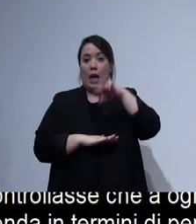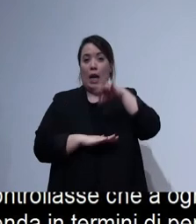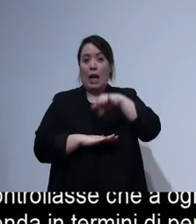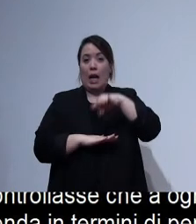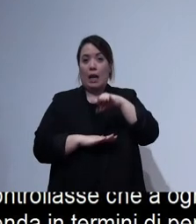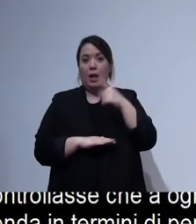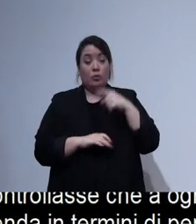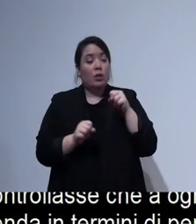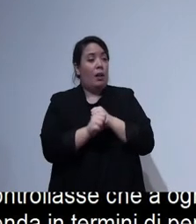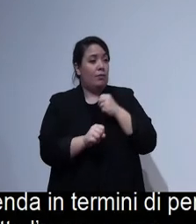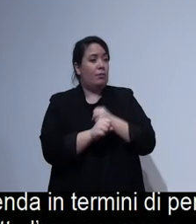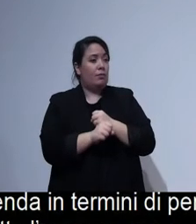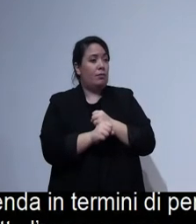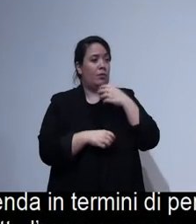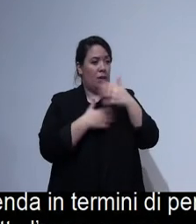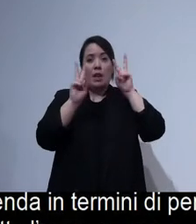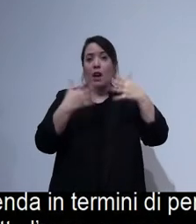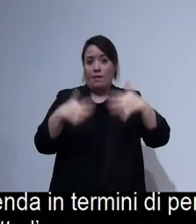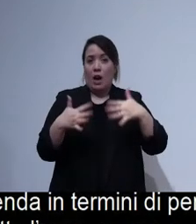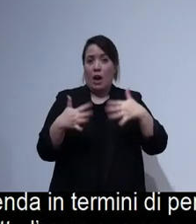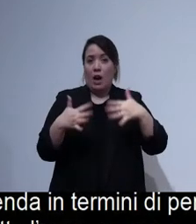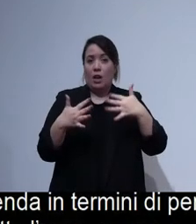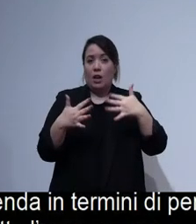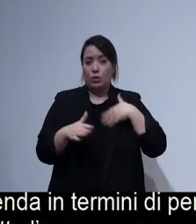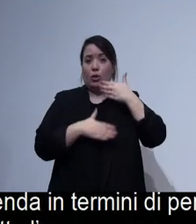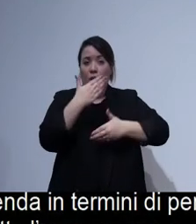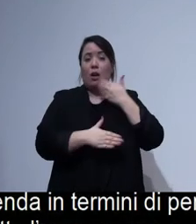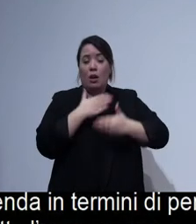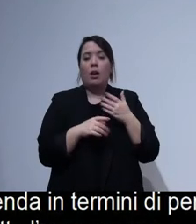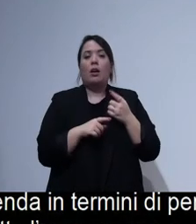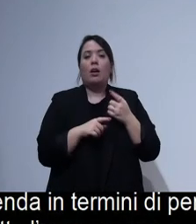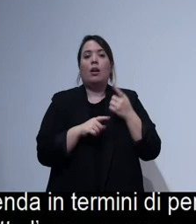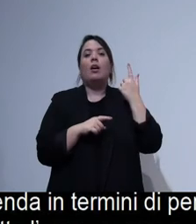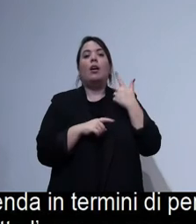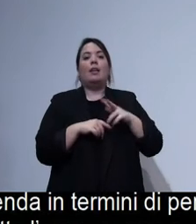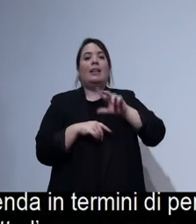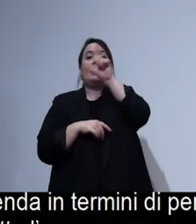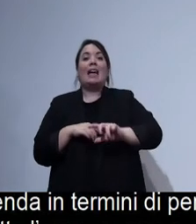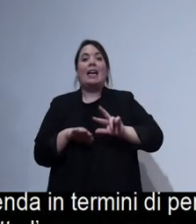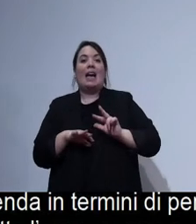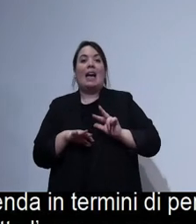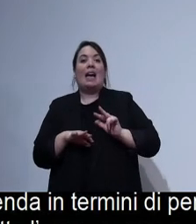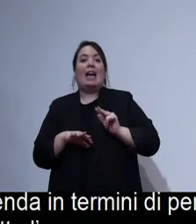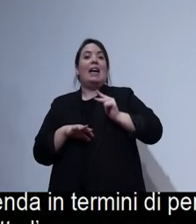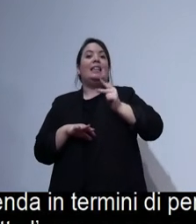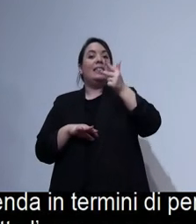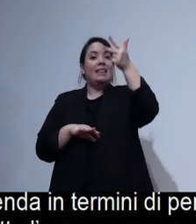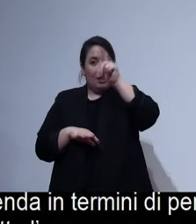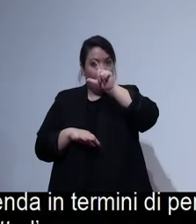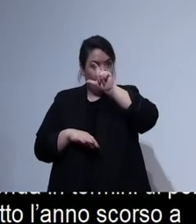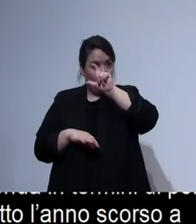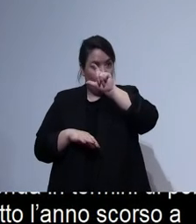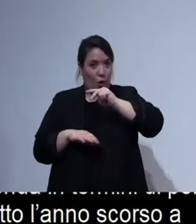avanti. Siamo molto contenti qua in Italia perché l'Italia è il terzo paese al mondo per numero di case con caratteristiche accessibili